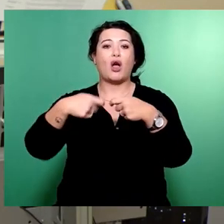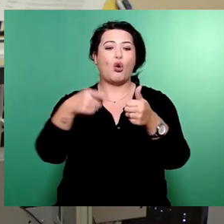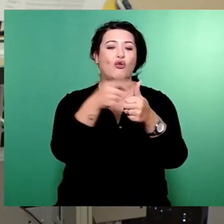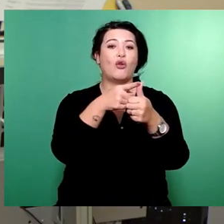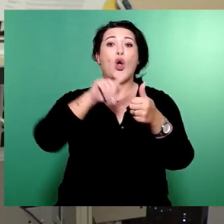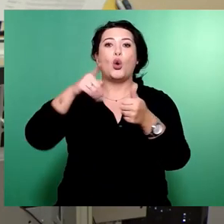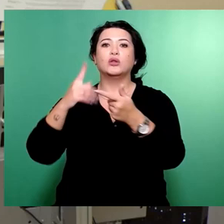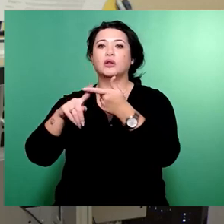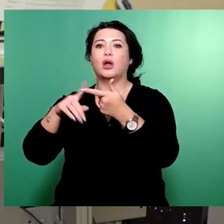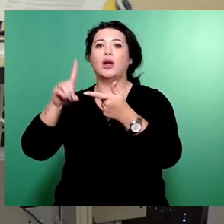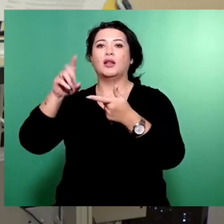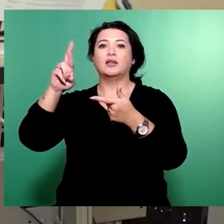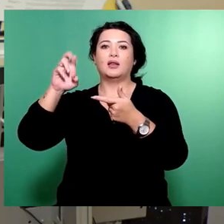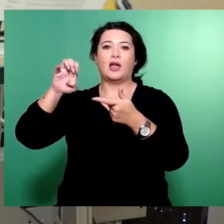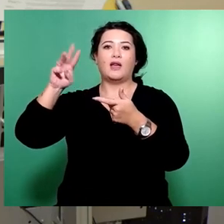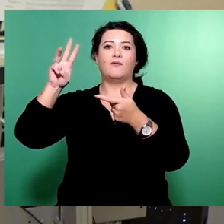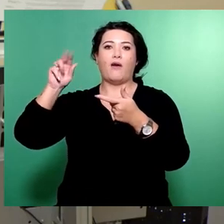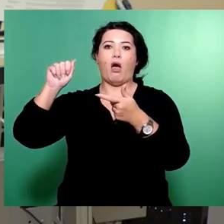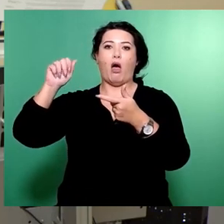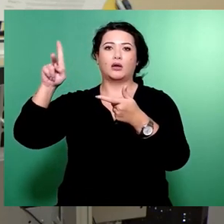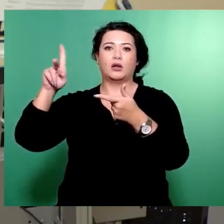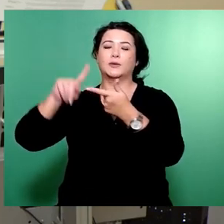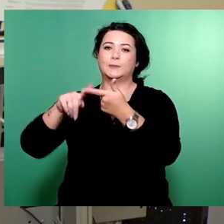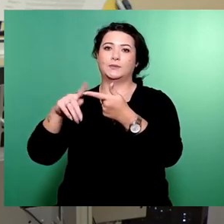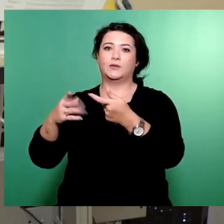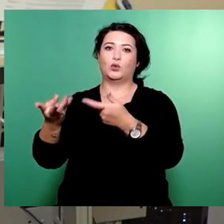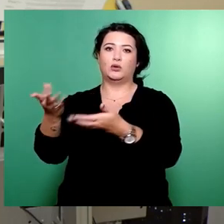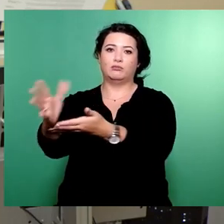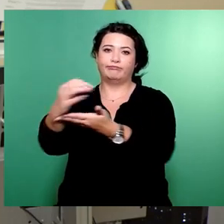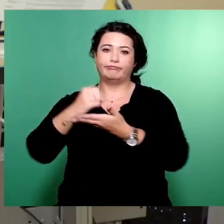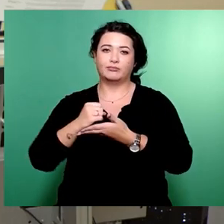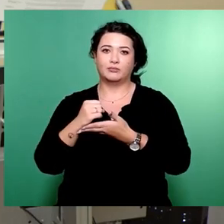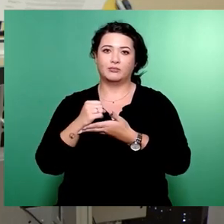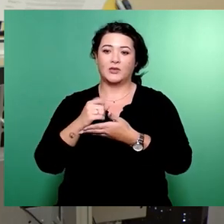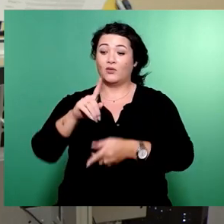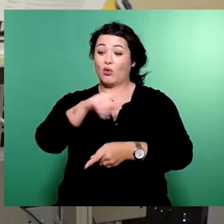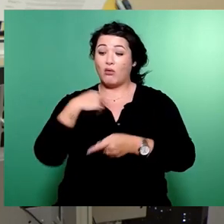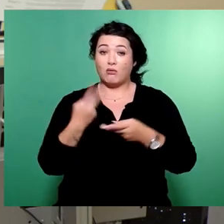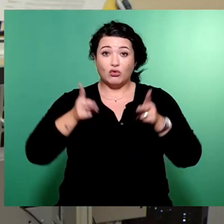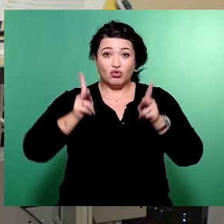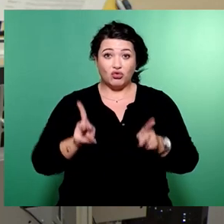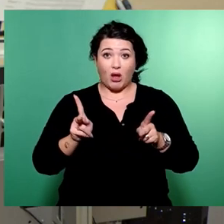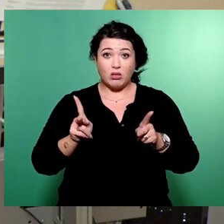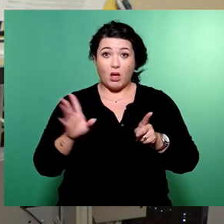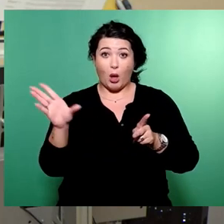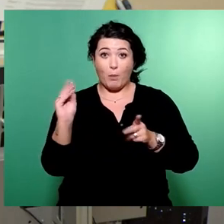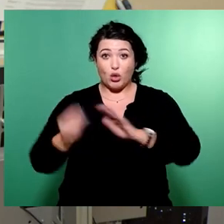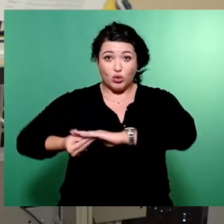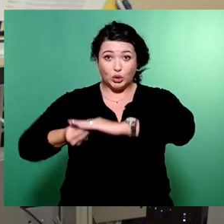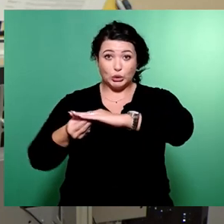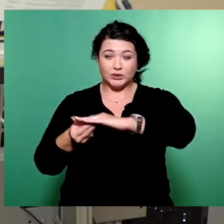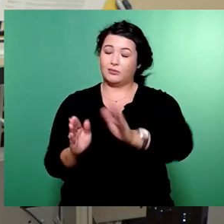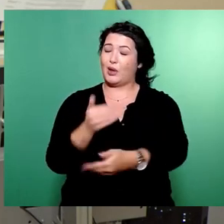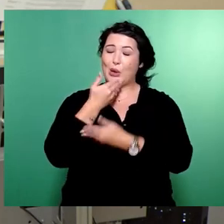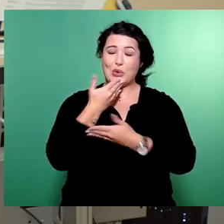DRIWAG. Die Stadt selbst hat sich an der Finanzierung der DVB nicht beteiligt. Das